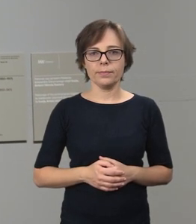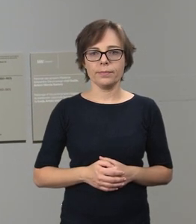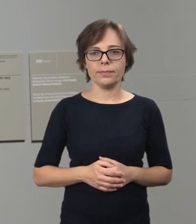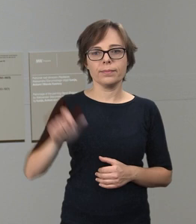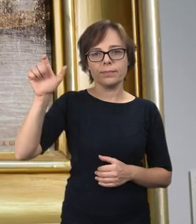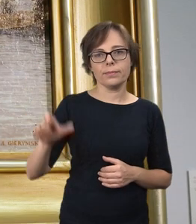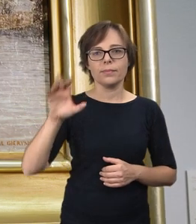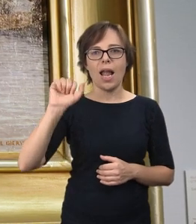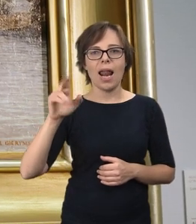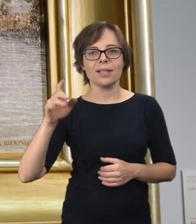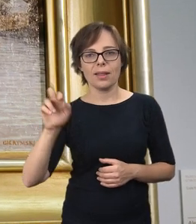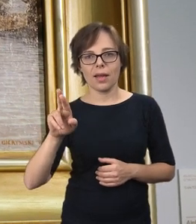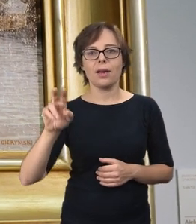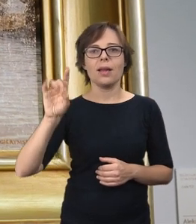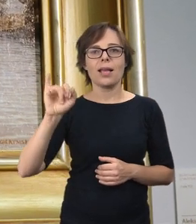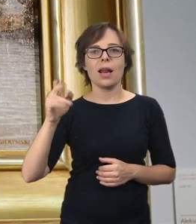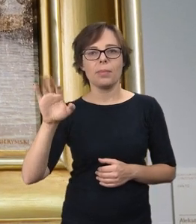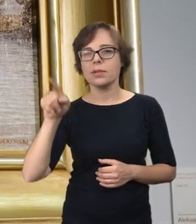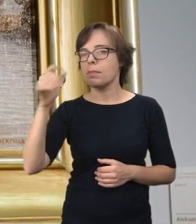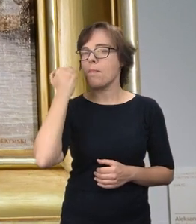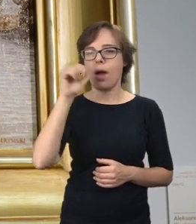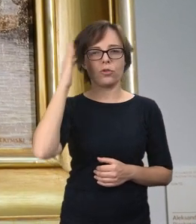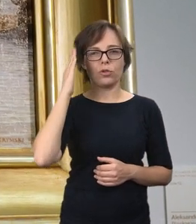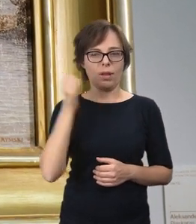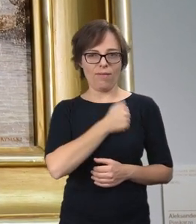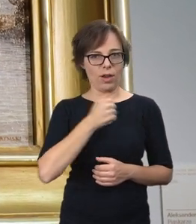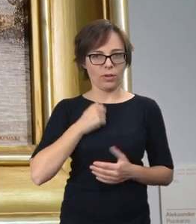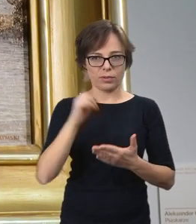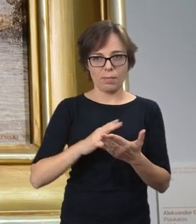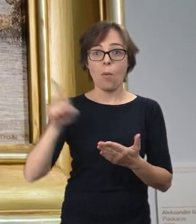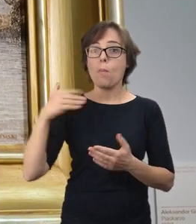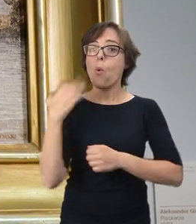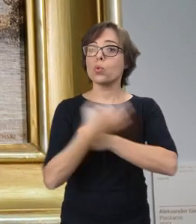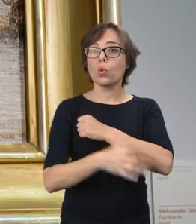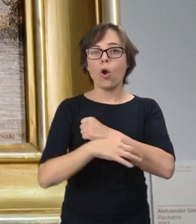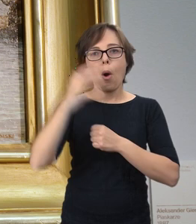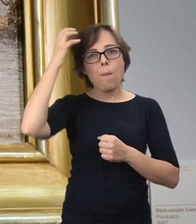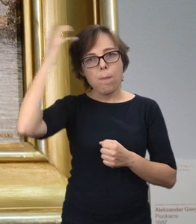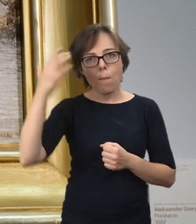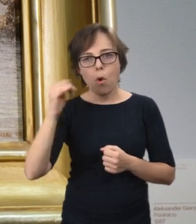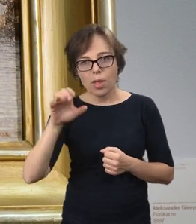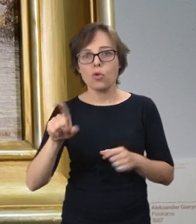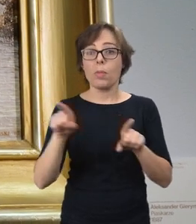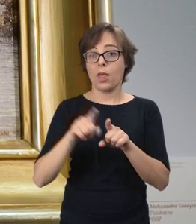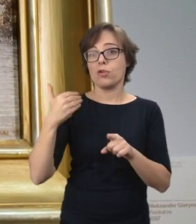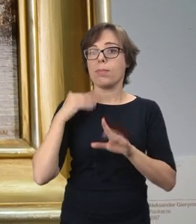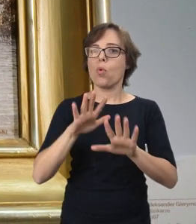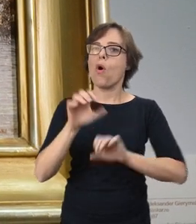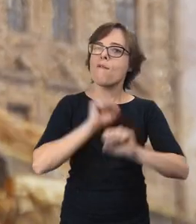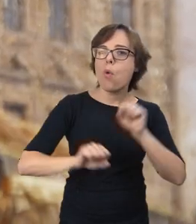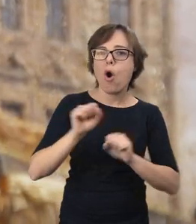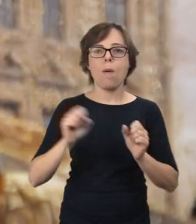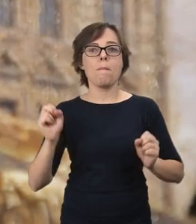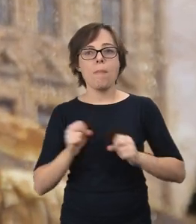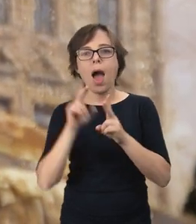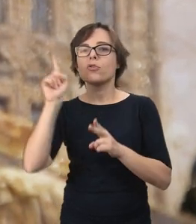Aleksander Gierymski to jeden z najbardziej znanych warszawskich malarzy. Studiował w Monachium, przebywał również we Włoszech i w Paryżu, ale to